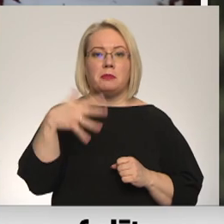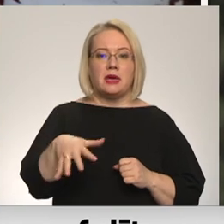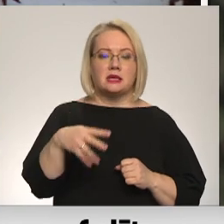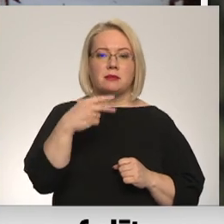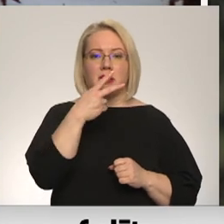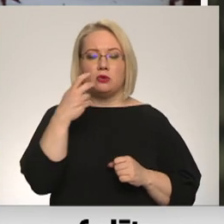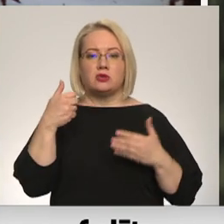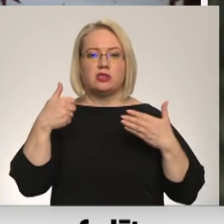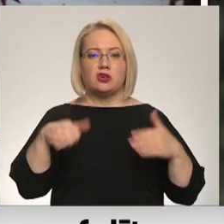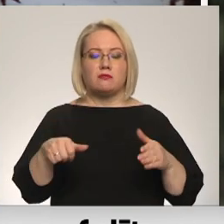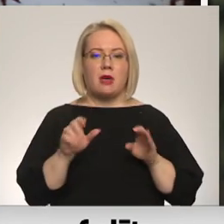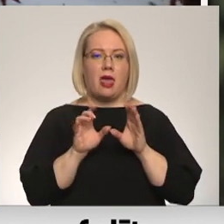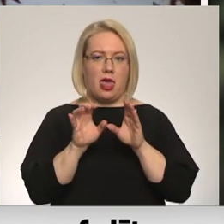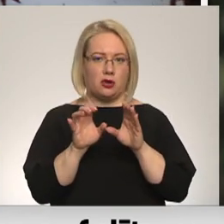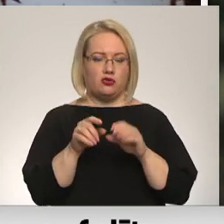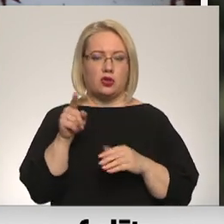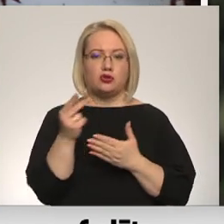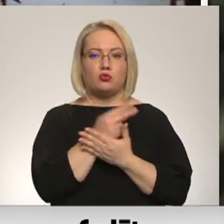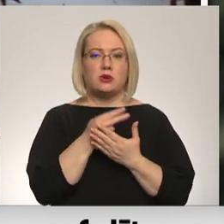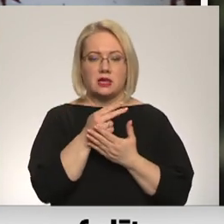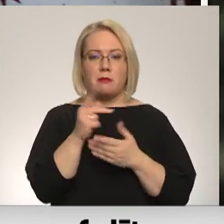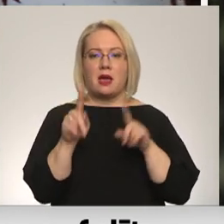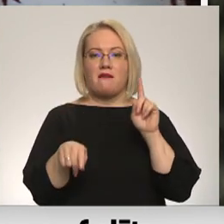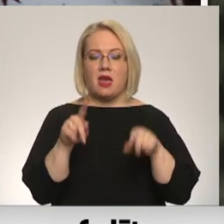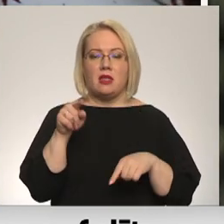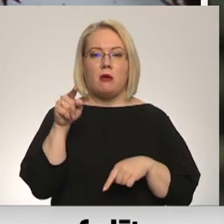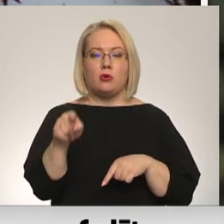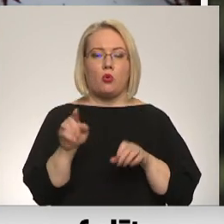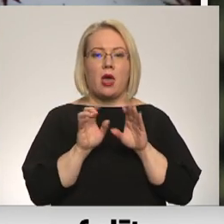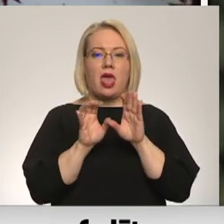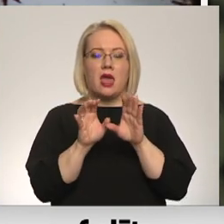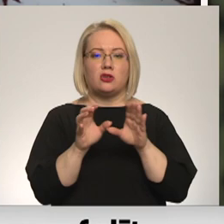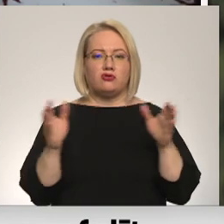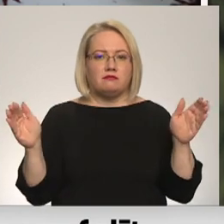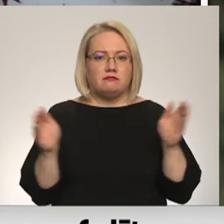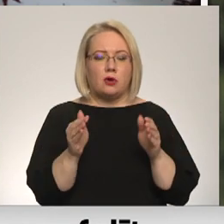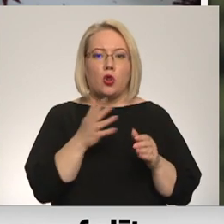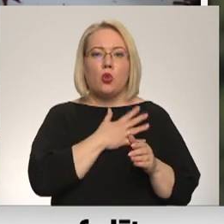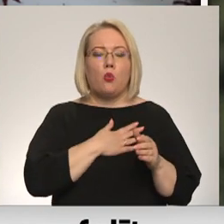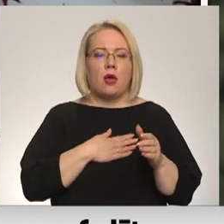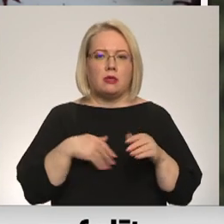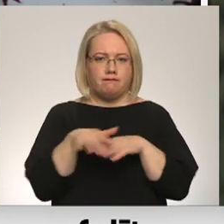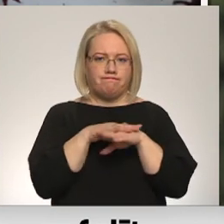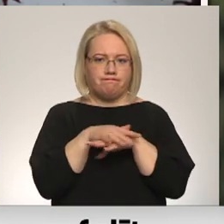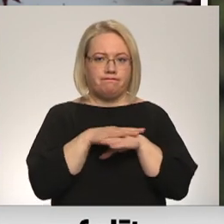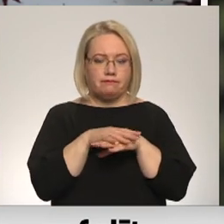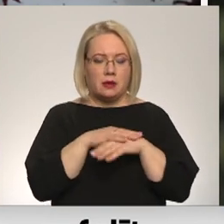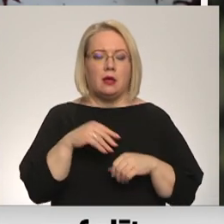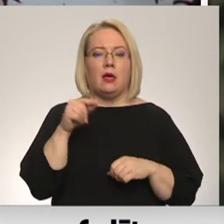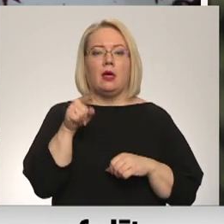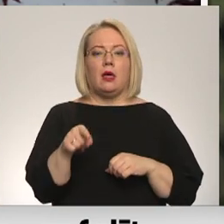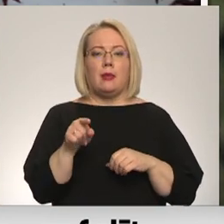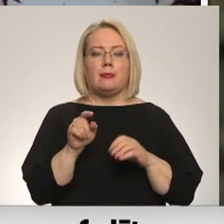ērču. Tas nozīmē, ka vietām šo ērču koncentrācija ir ārkārtīgi augsta. Ērcēm